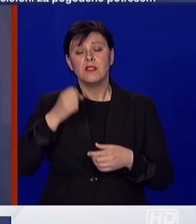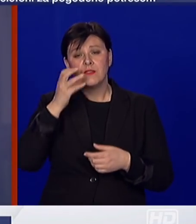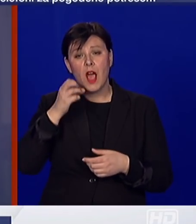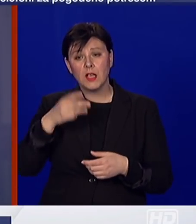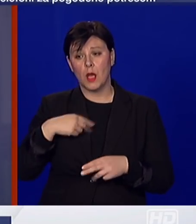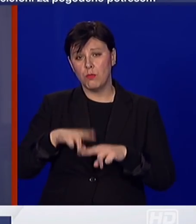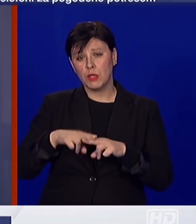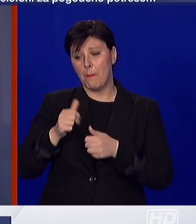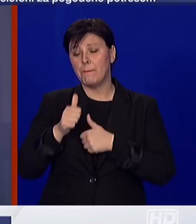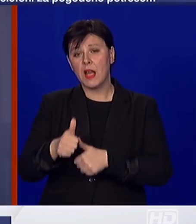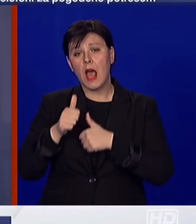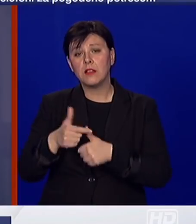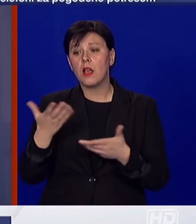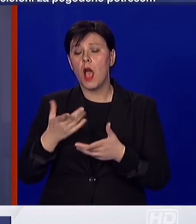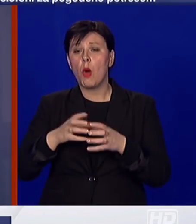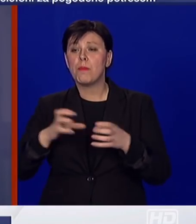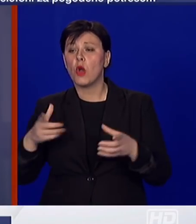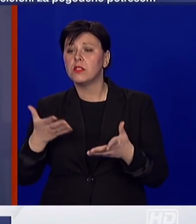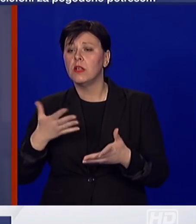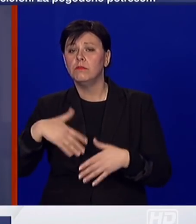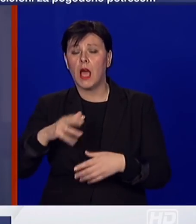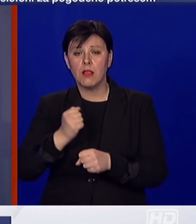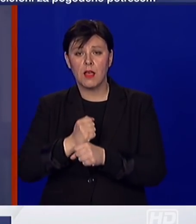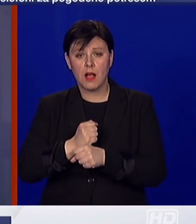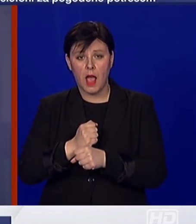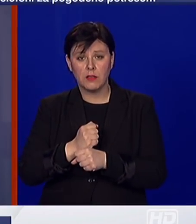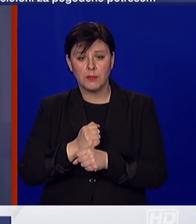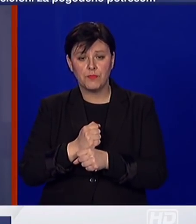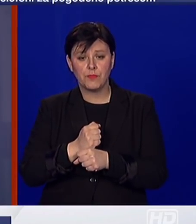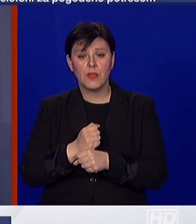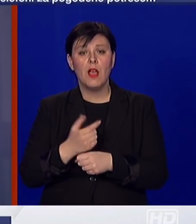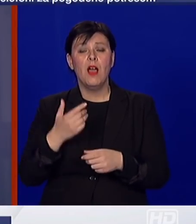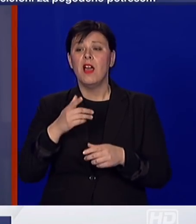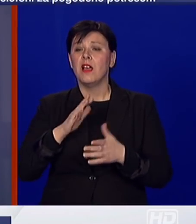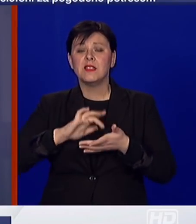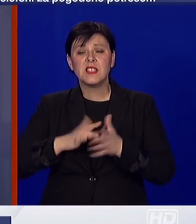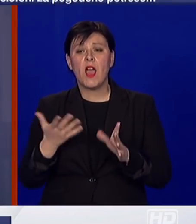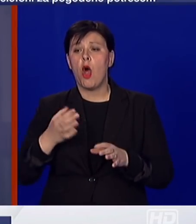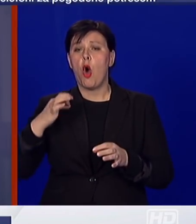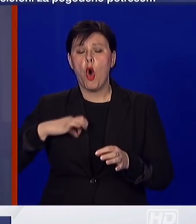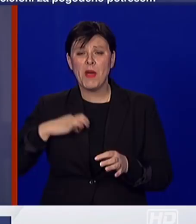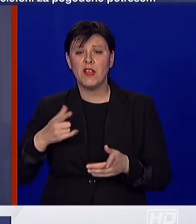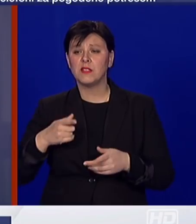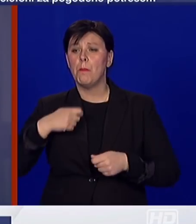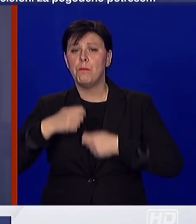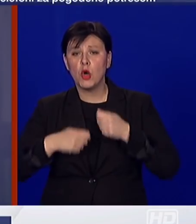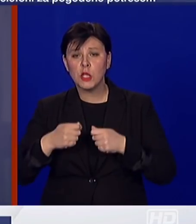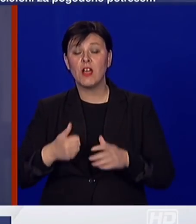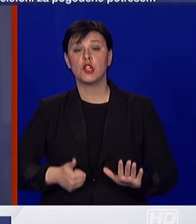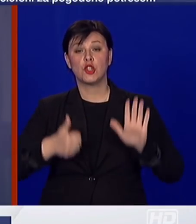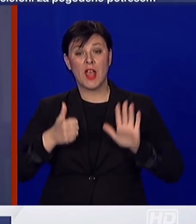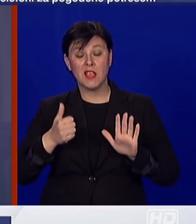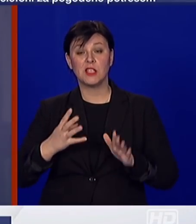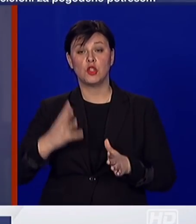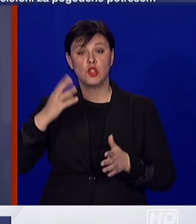kako taj proces ide. Uglavnom, za sve nužne i neodgodive poslove, 6.4. će